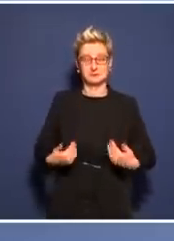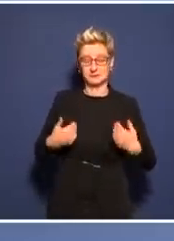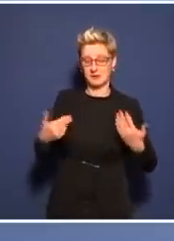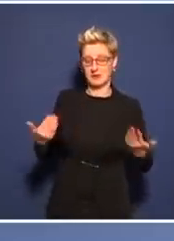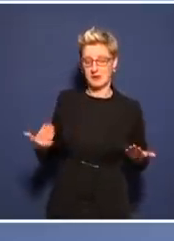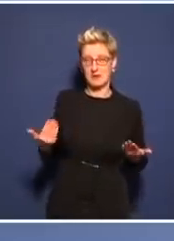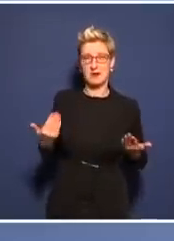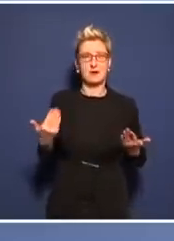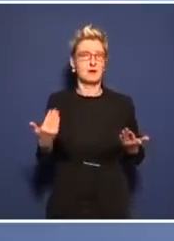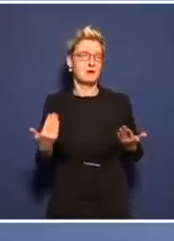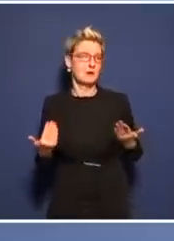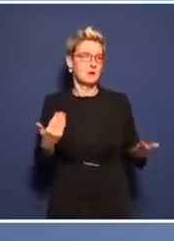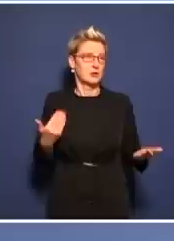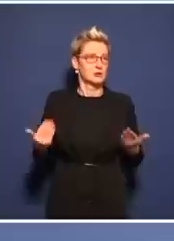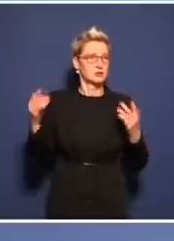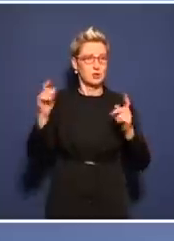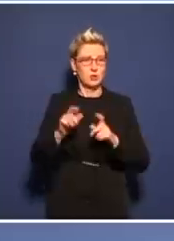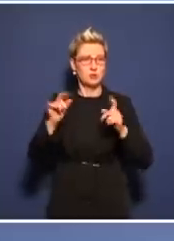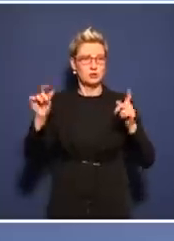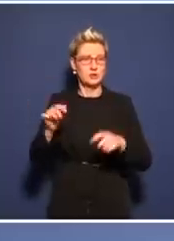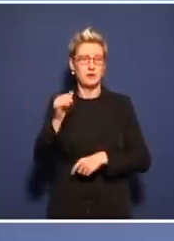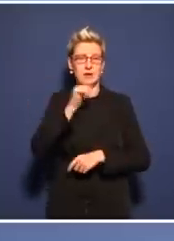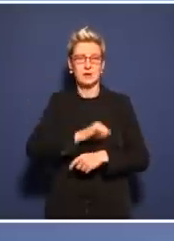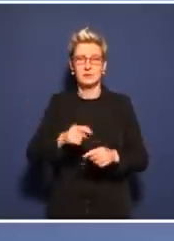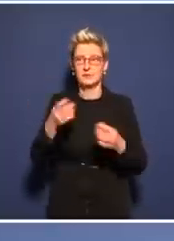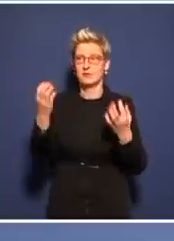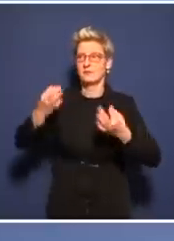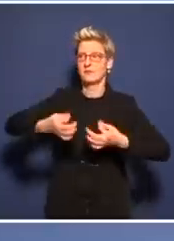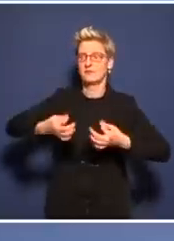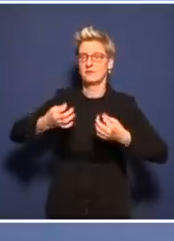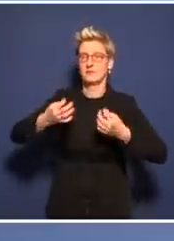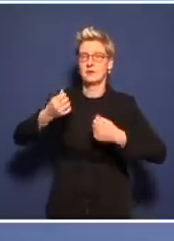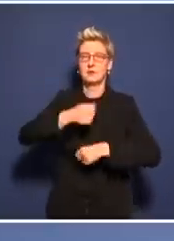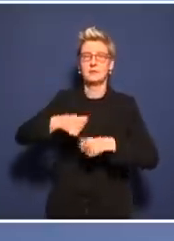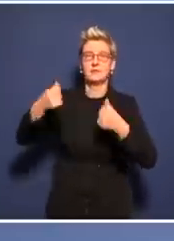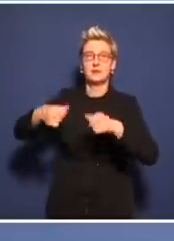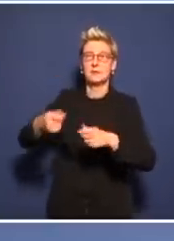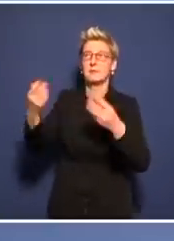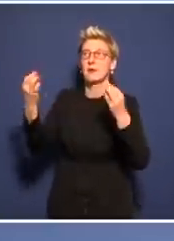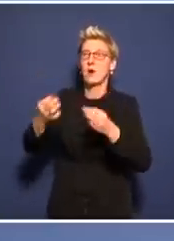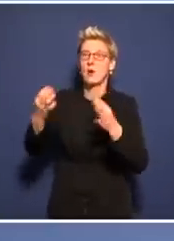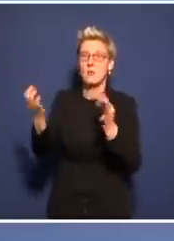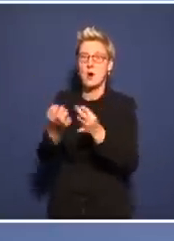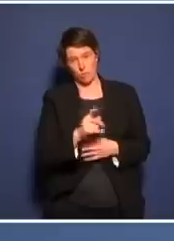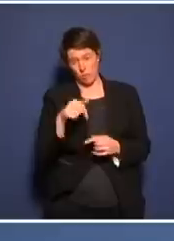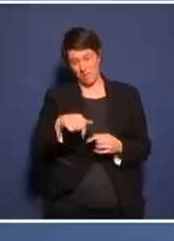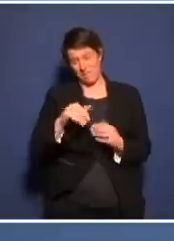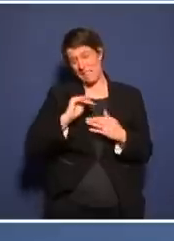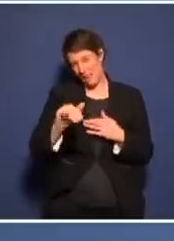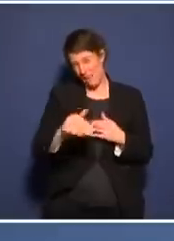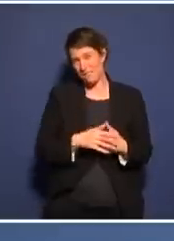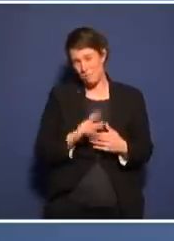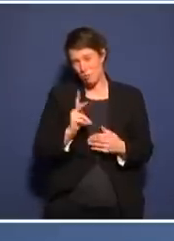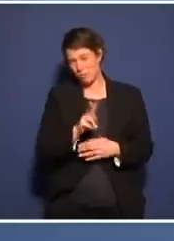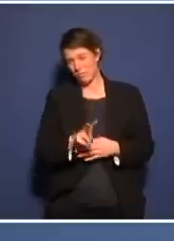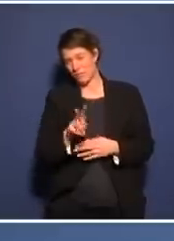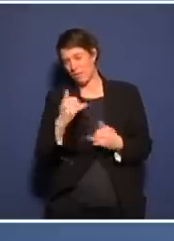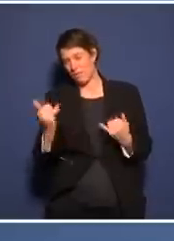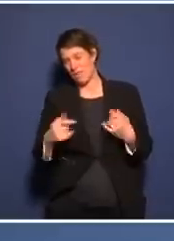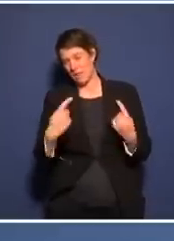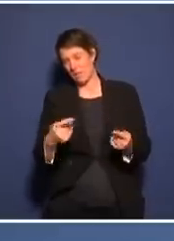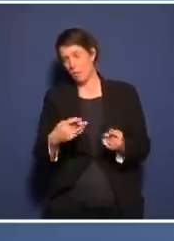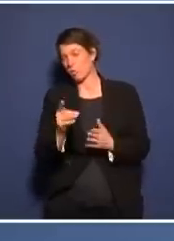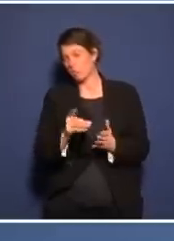Mehrzahl ist, geht das ja noch. Und nicht erstaunlich ist, Tilo Jung wie immer Stimmung für eine Impfpflicht macht. So, und jetzt kommt die